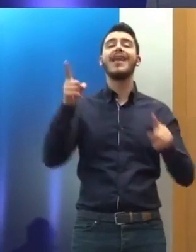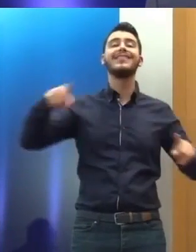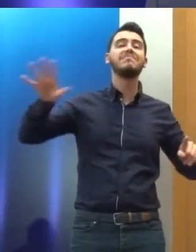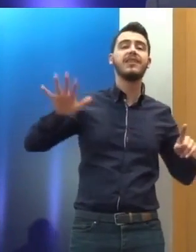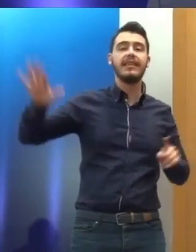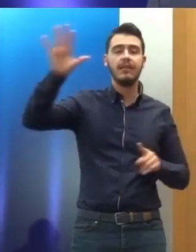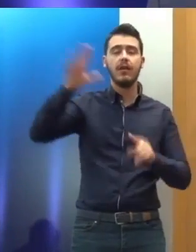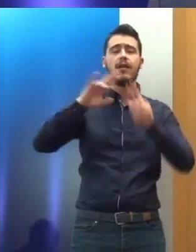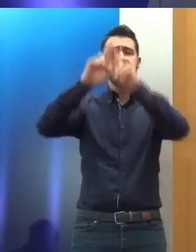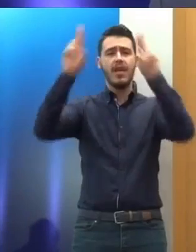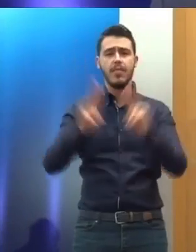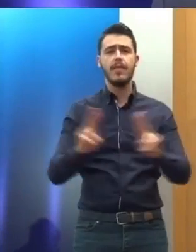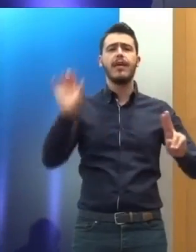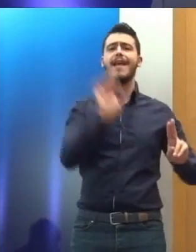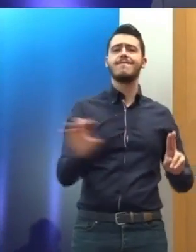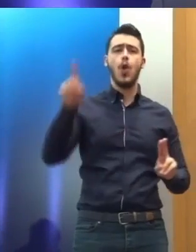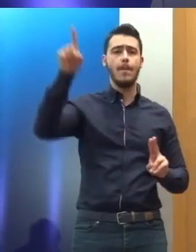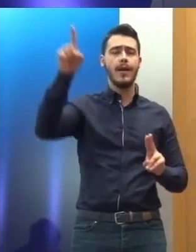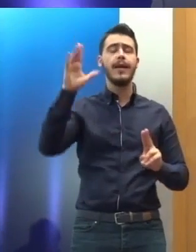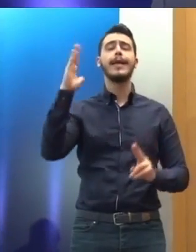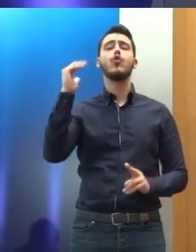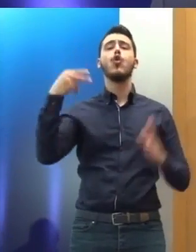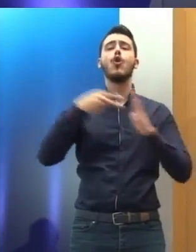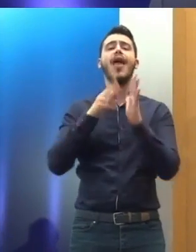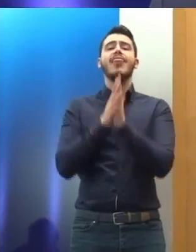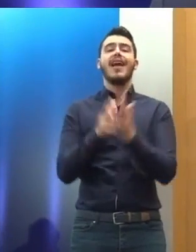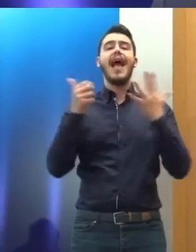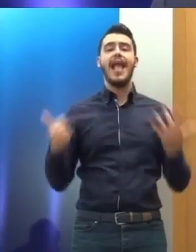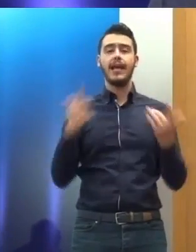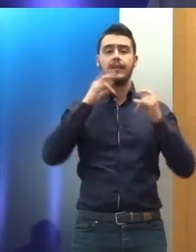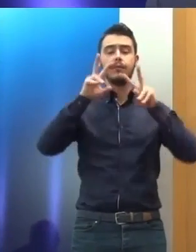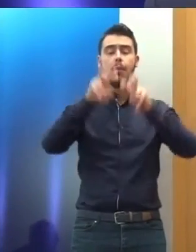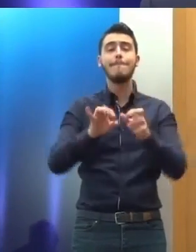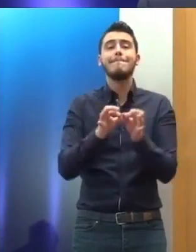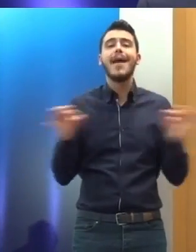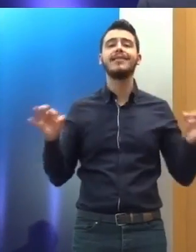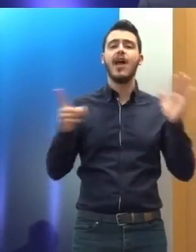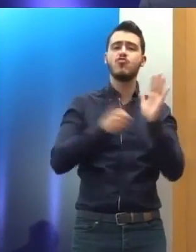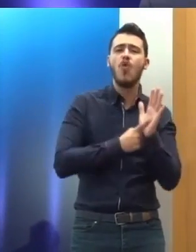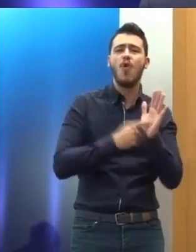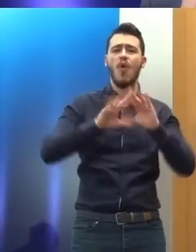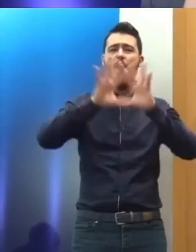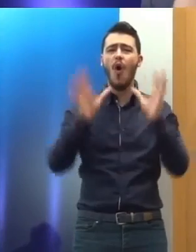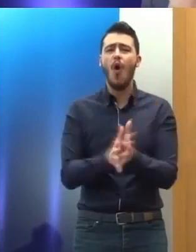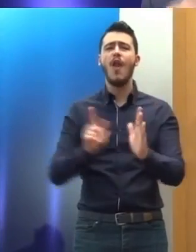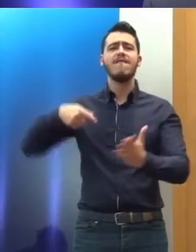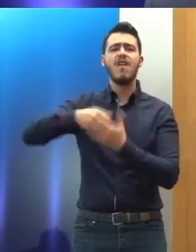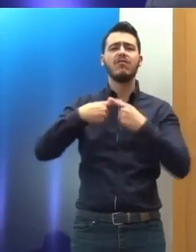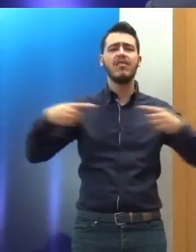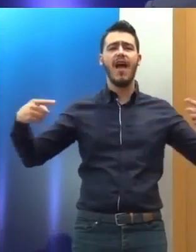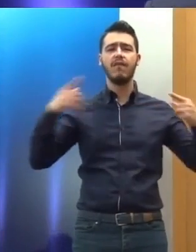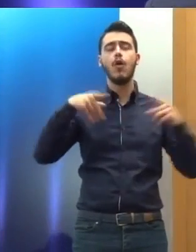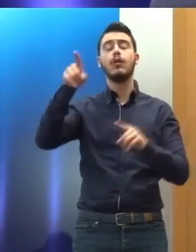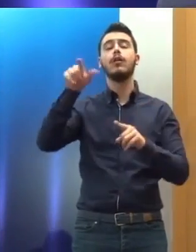δήλωση που υιοθέτησε τον Ιούλιο του 2016 να εντοπίσει συγκεκριμένες υποχρεώσεις που έχουν για το σεβασμό των